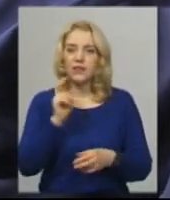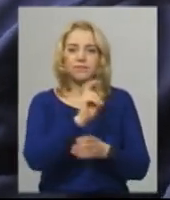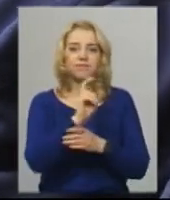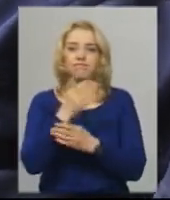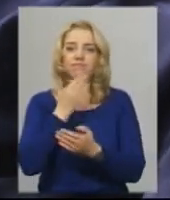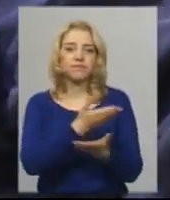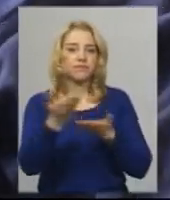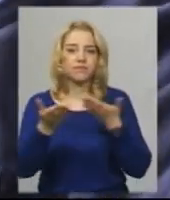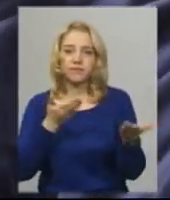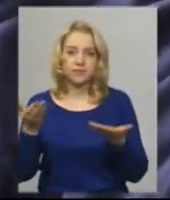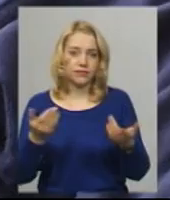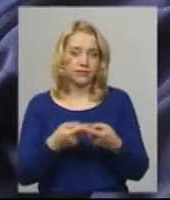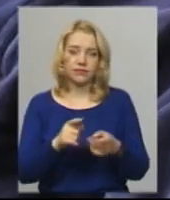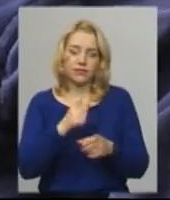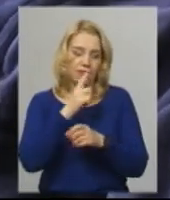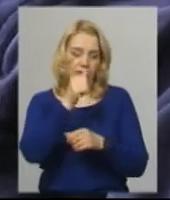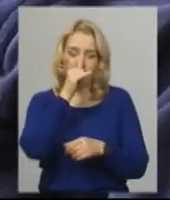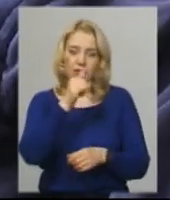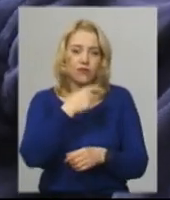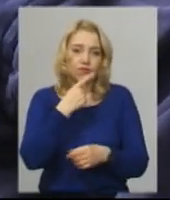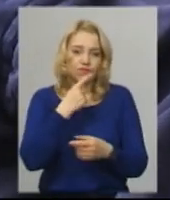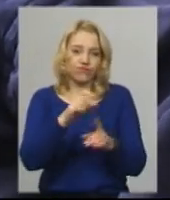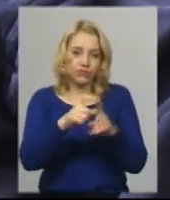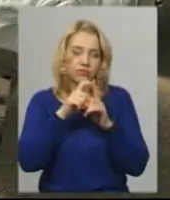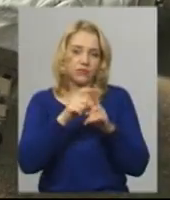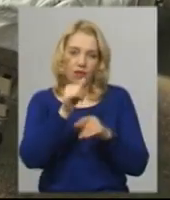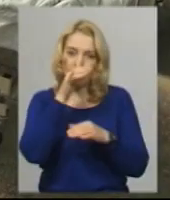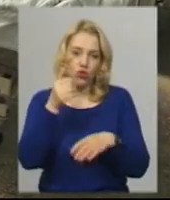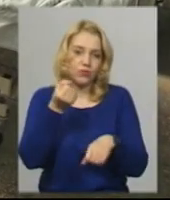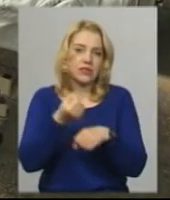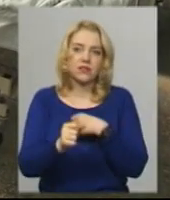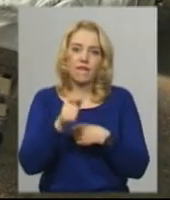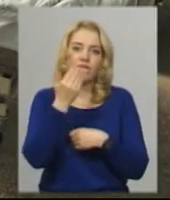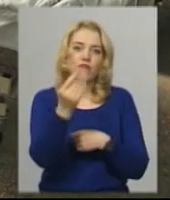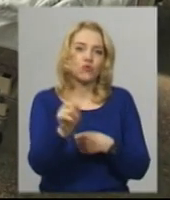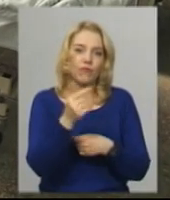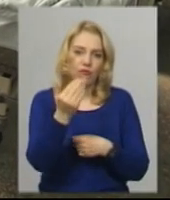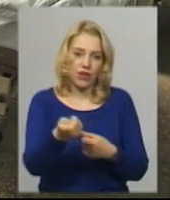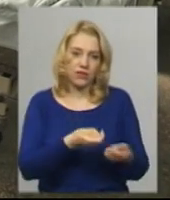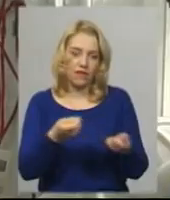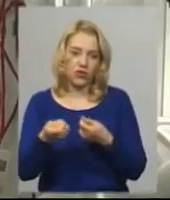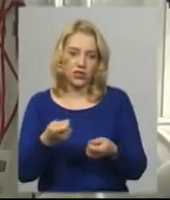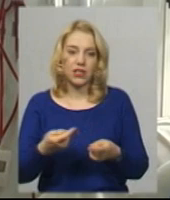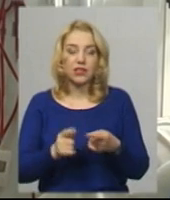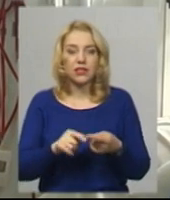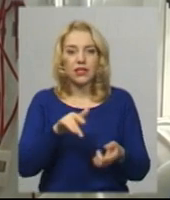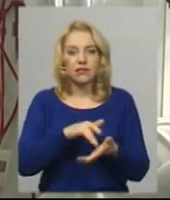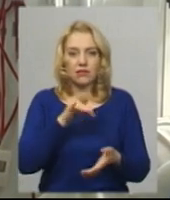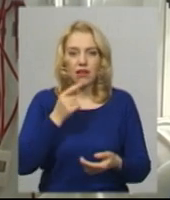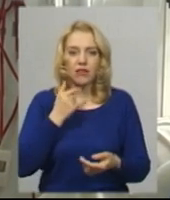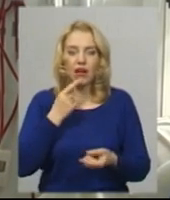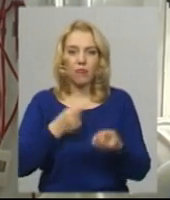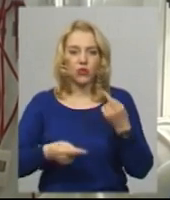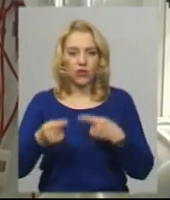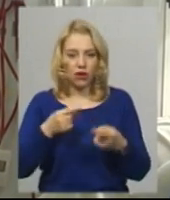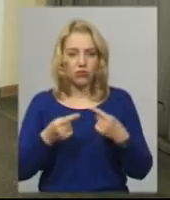і мені сказали, ми не можемо їх заставити, щоб вас возили. Центр екстракорпоральної детоксикації гемодіалізу працює